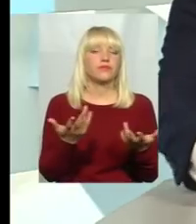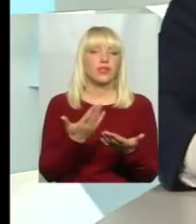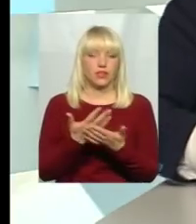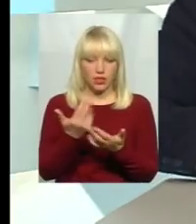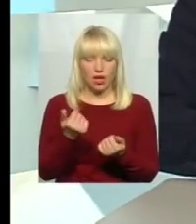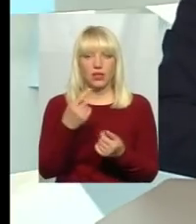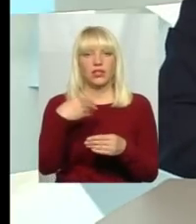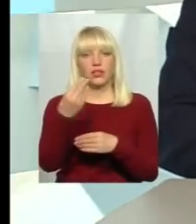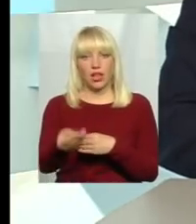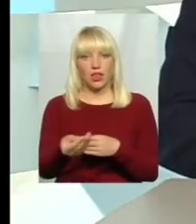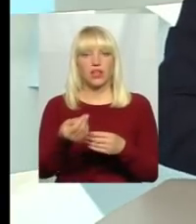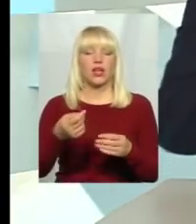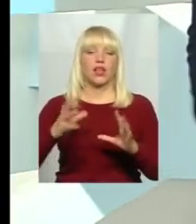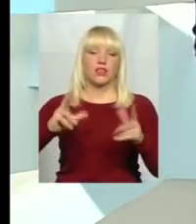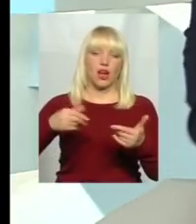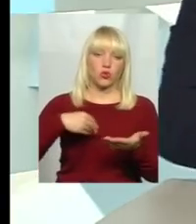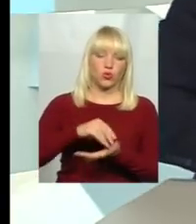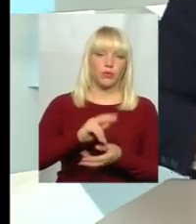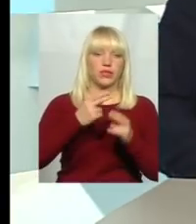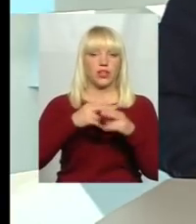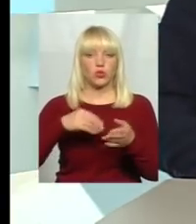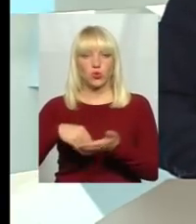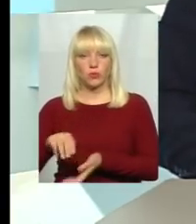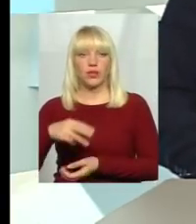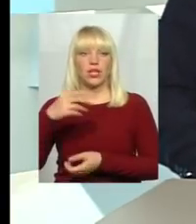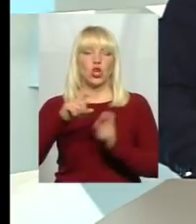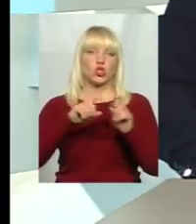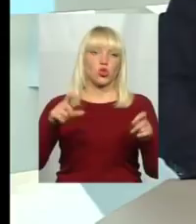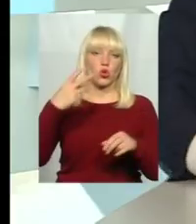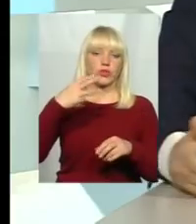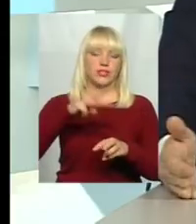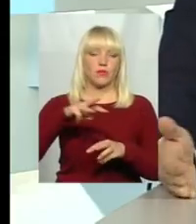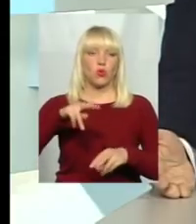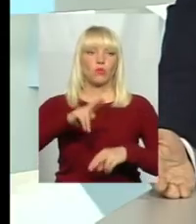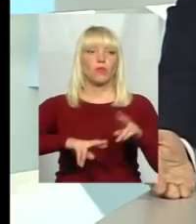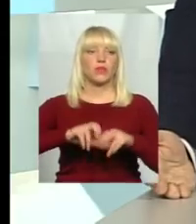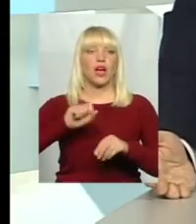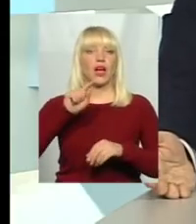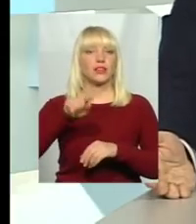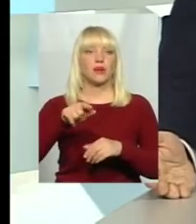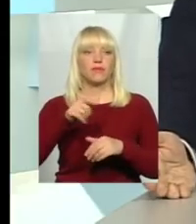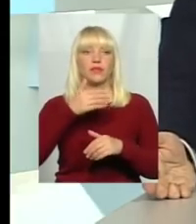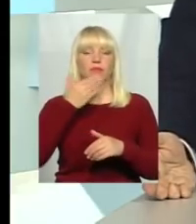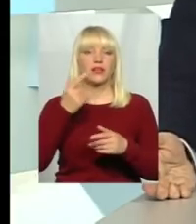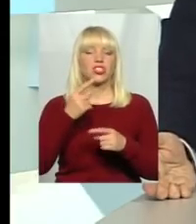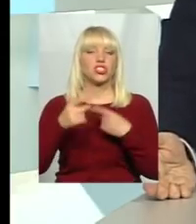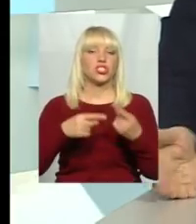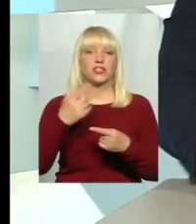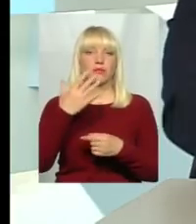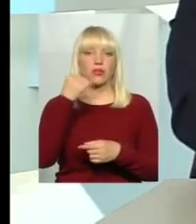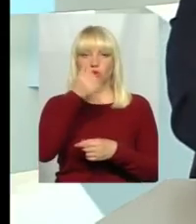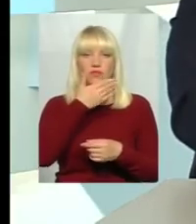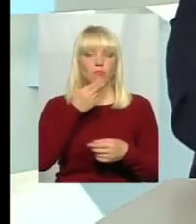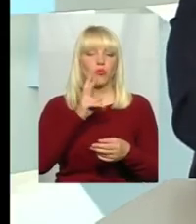купили, дали, значить, техніку купили, школу за 30 мільйонів побудували, а там вже нема, через 5 років не буде кому йти.